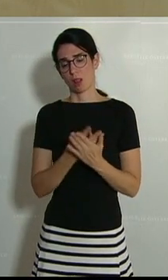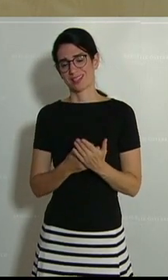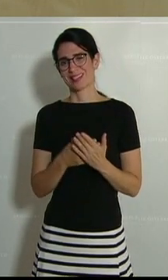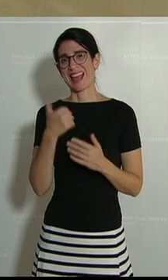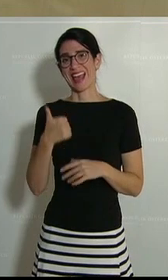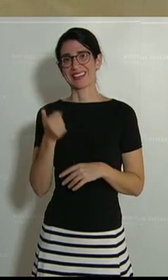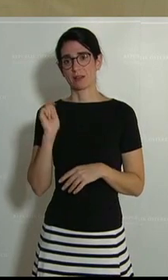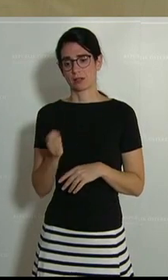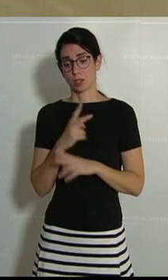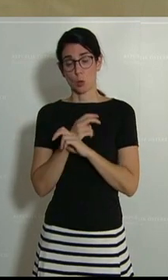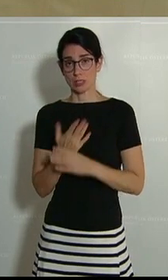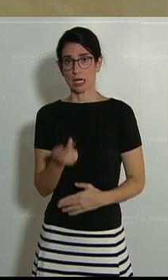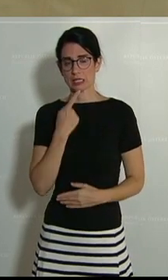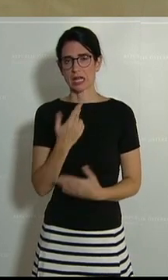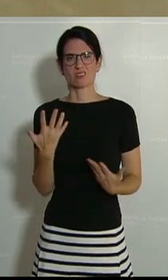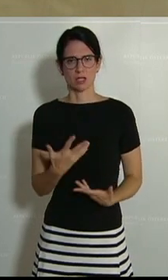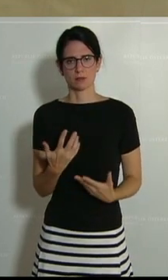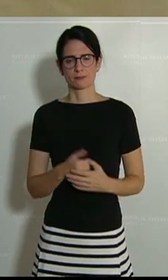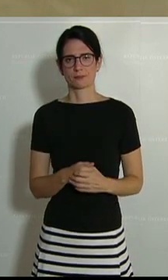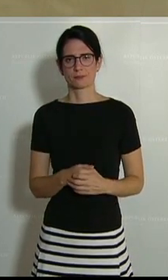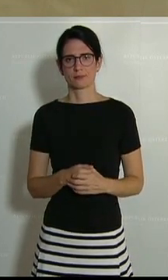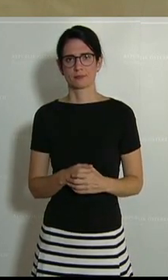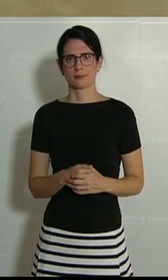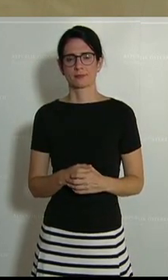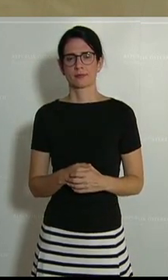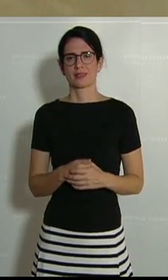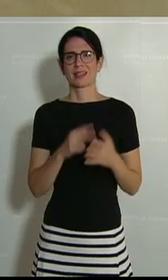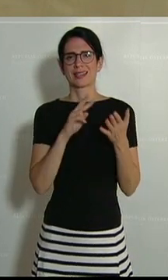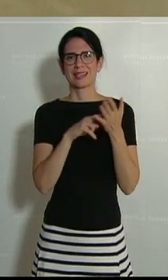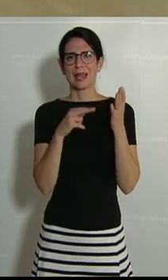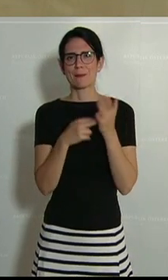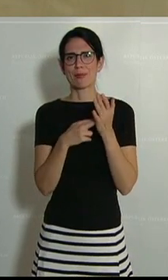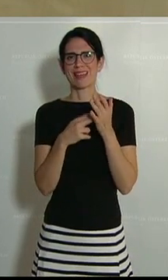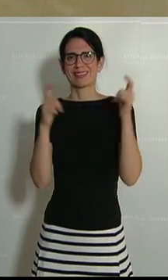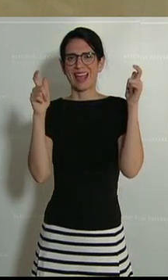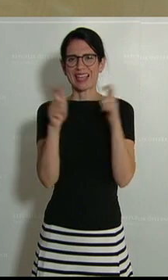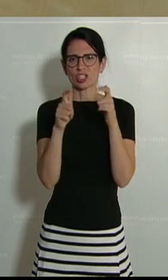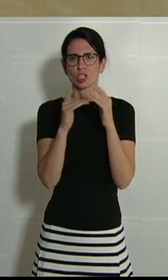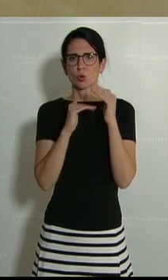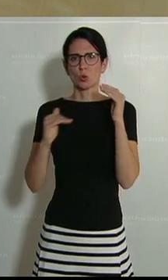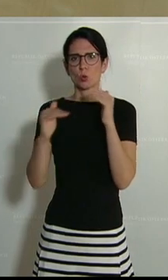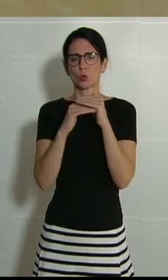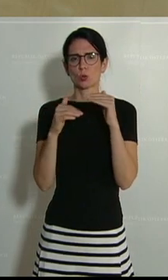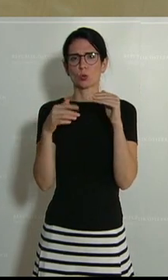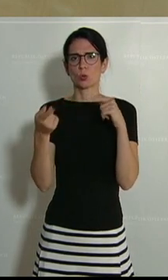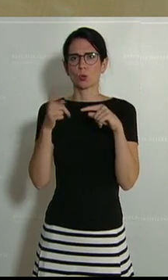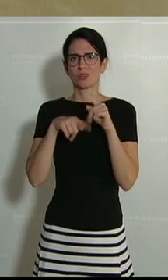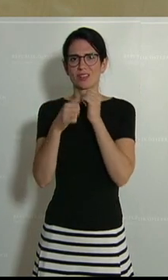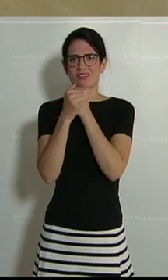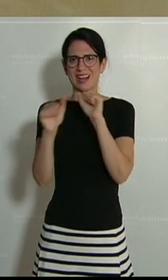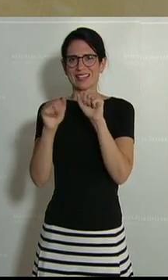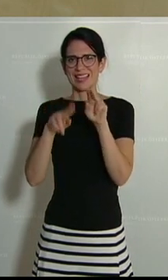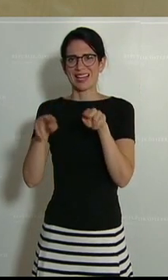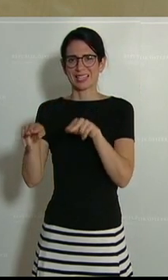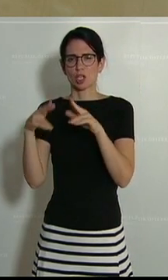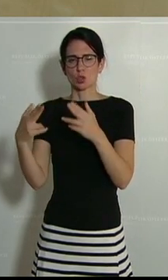Ein Richter in Österreich. Die dabei vorgesehene Einschränkung der Grund und Freiheitsrechte ist